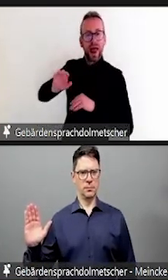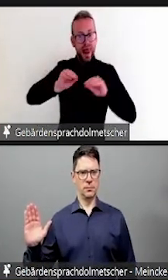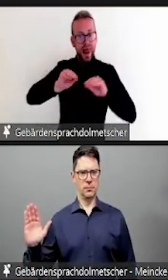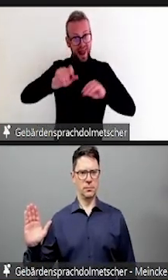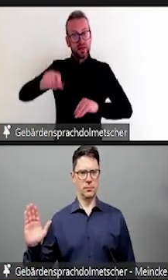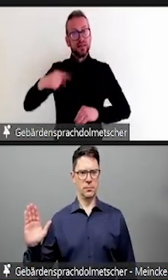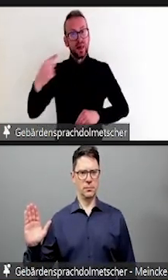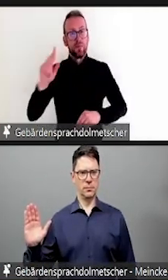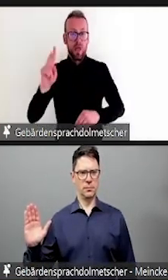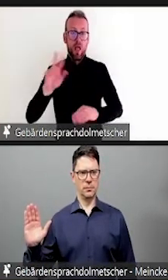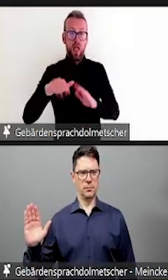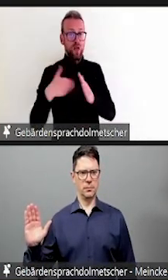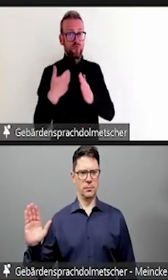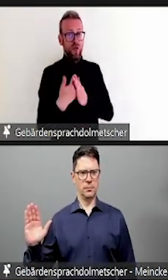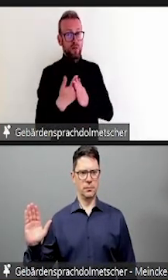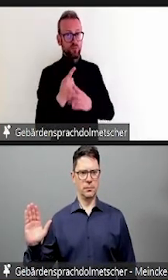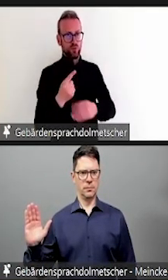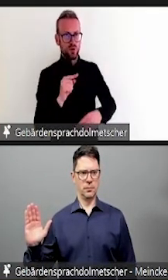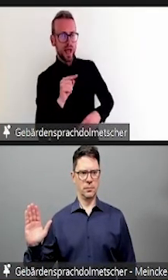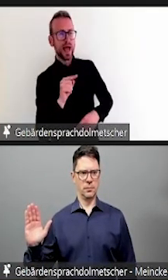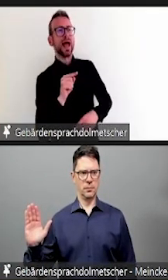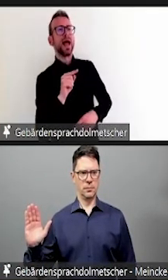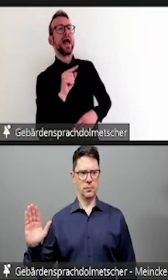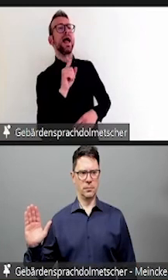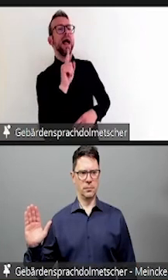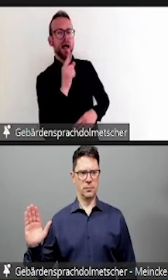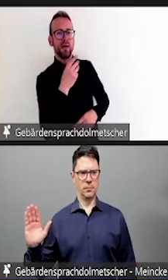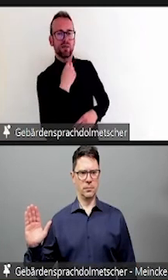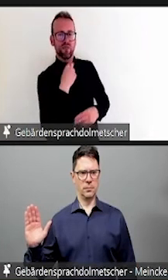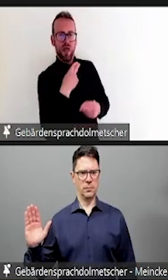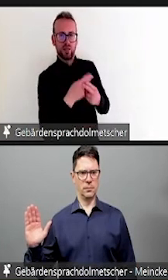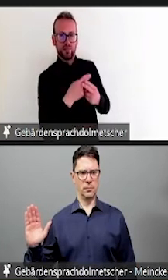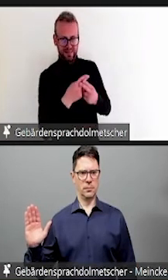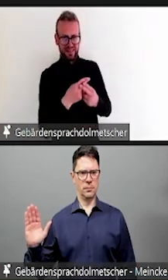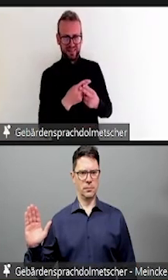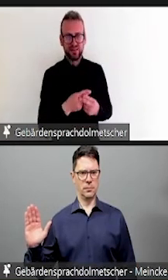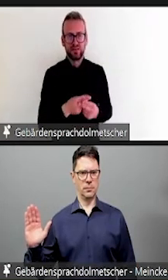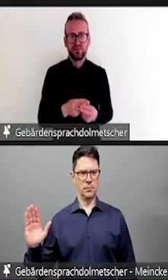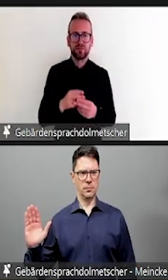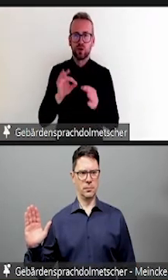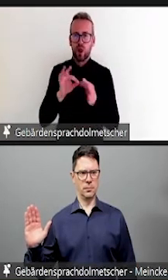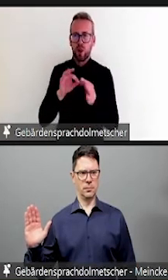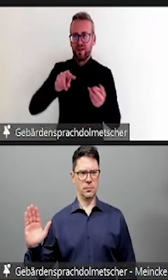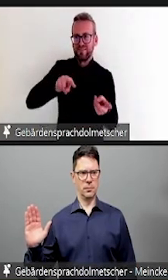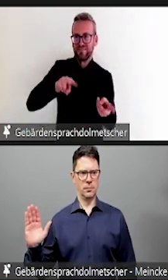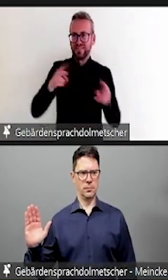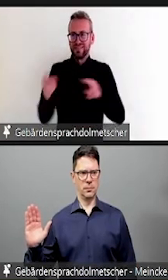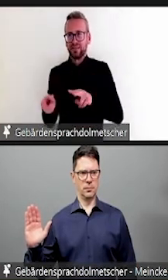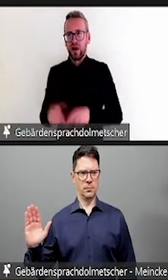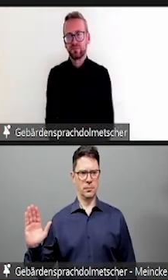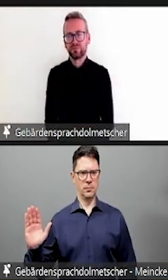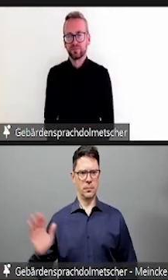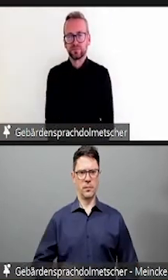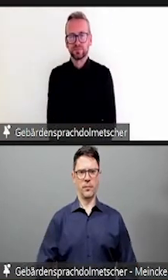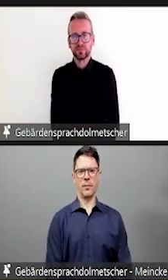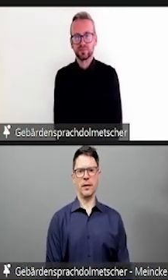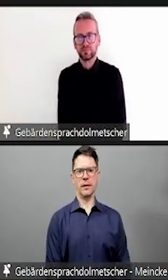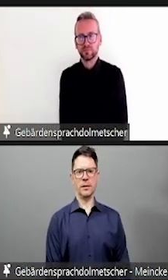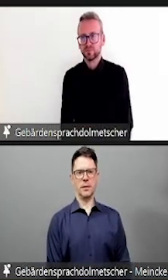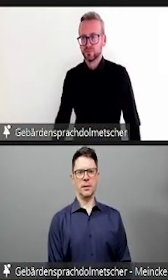gestalten. Und da haben wir einmal ein paar Ansatzpunkte des barrierefreien Prüfens aufgelistet,